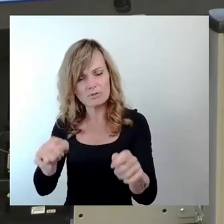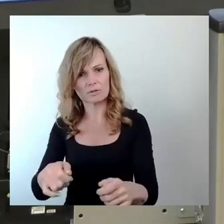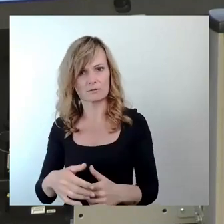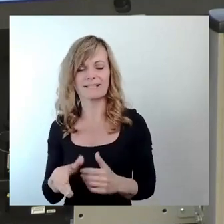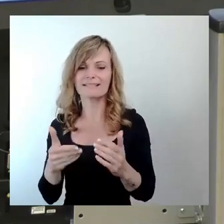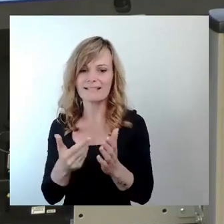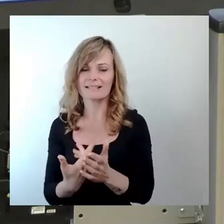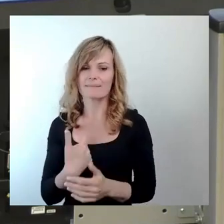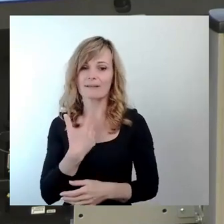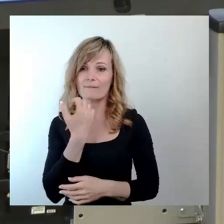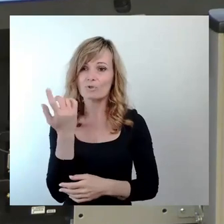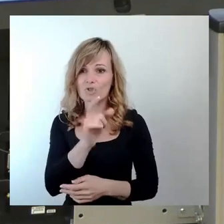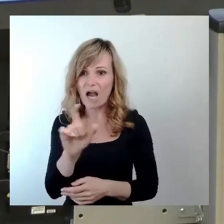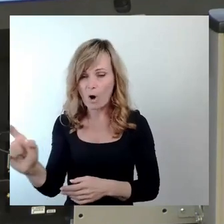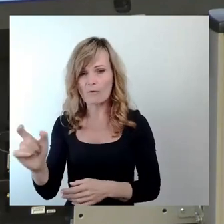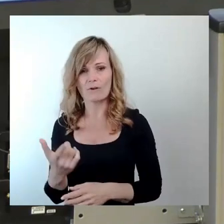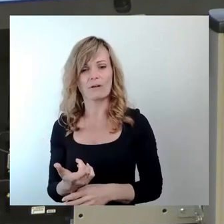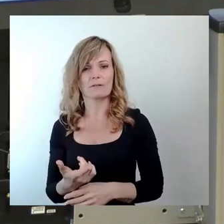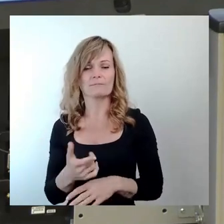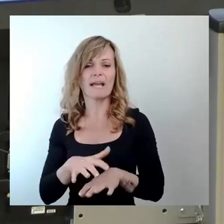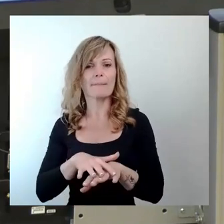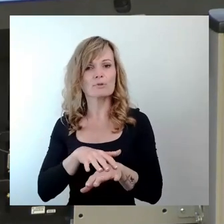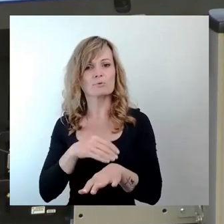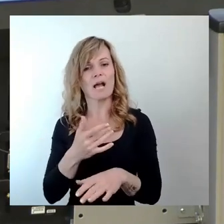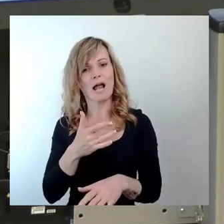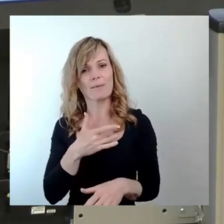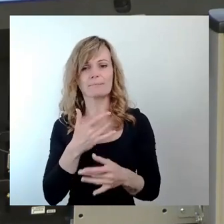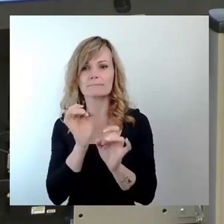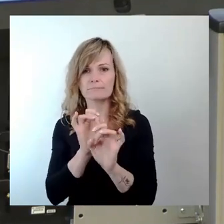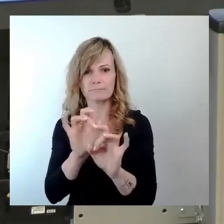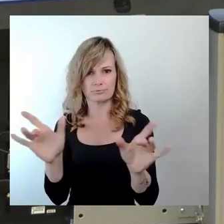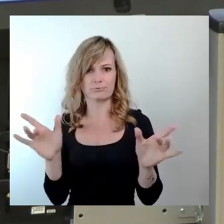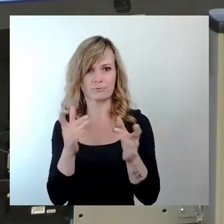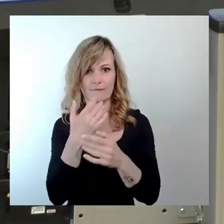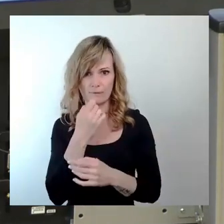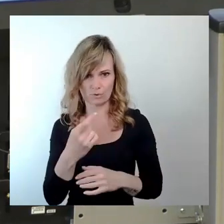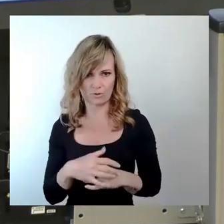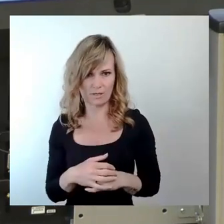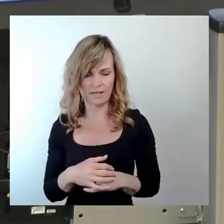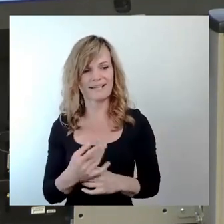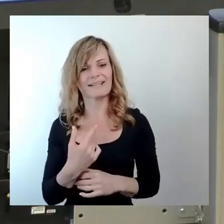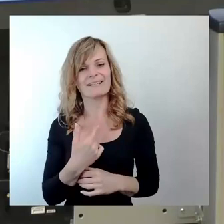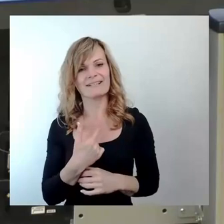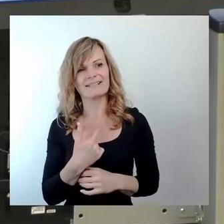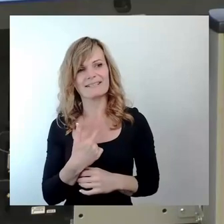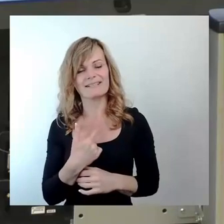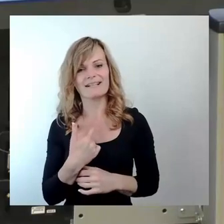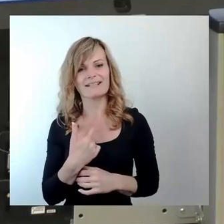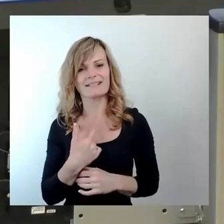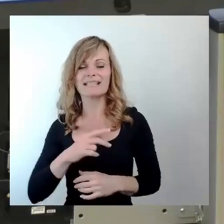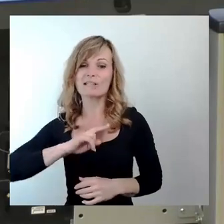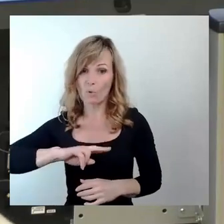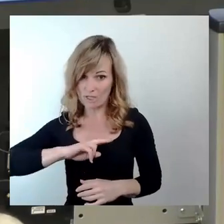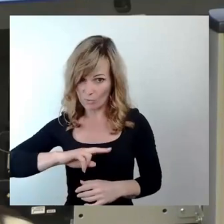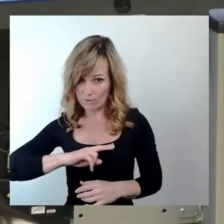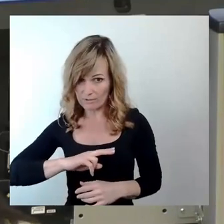wir hätten, wir haben an dieser Stelle die Duldung, Sie hatten